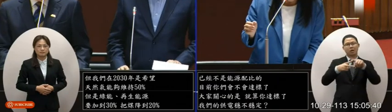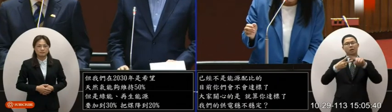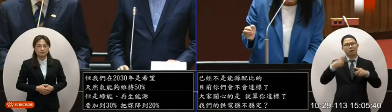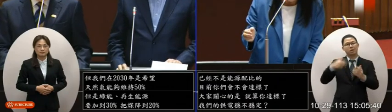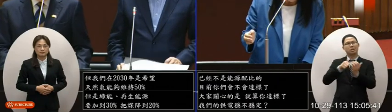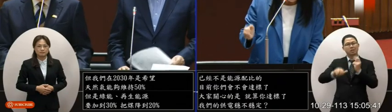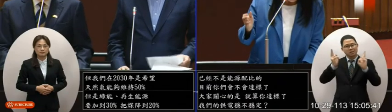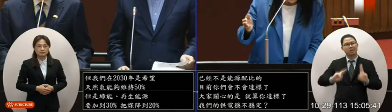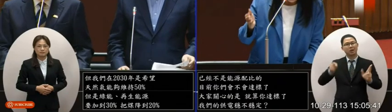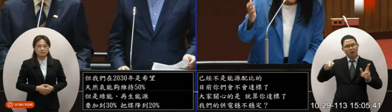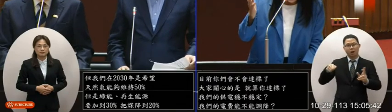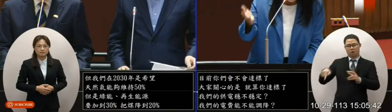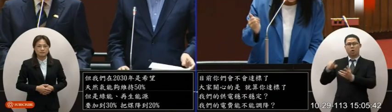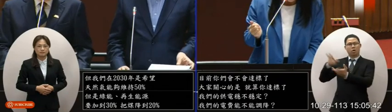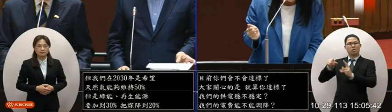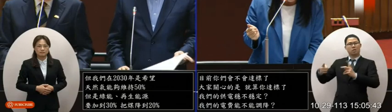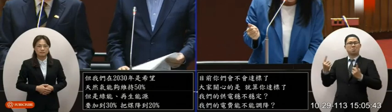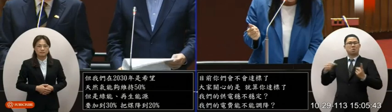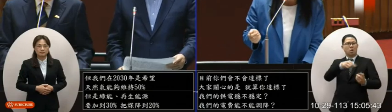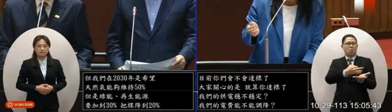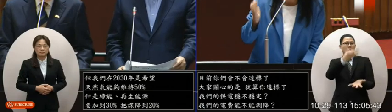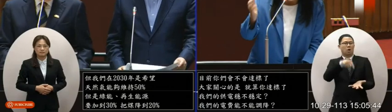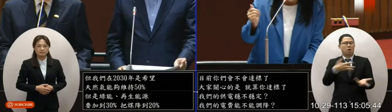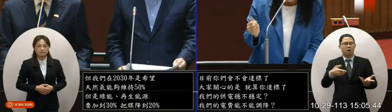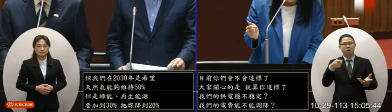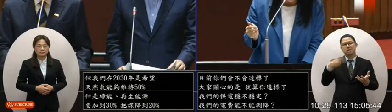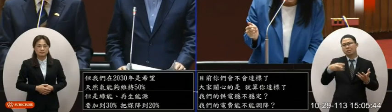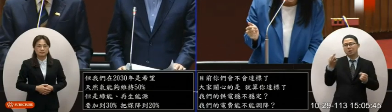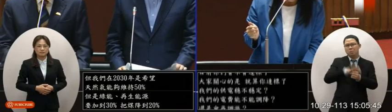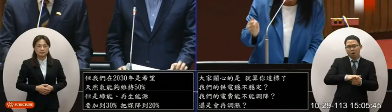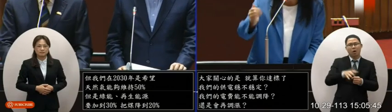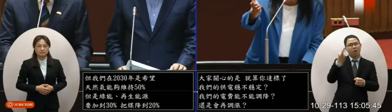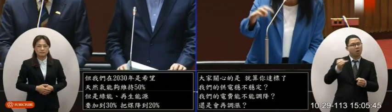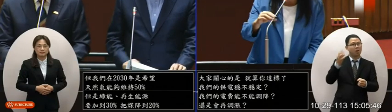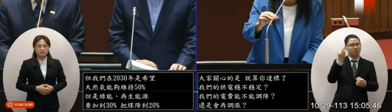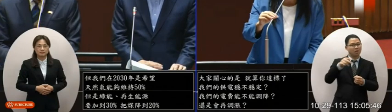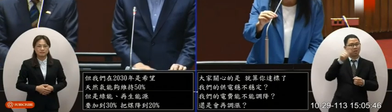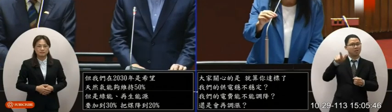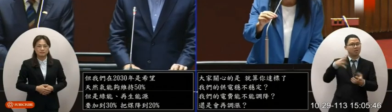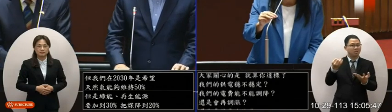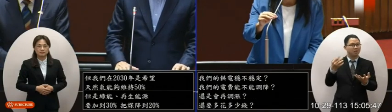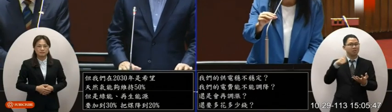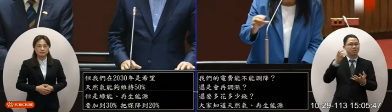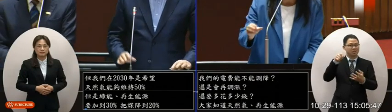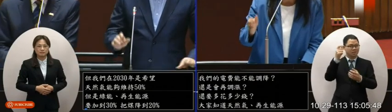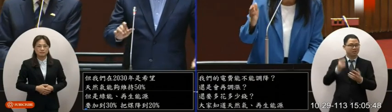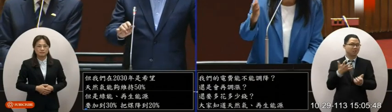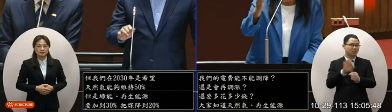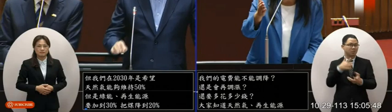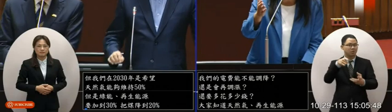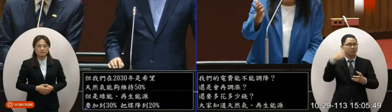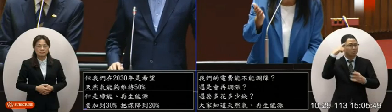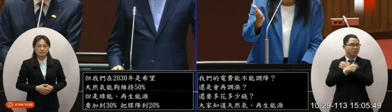貴那麼多那還要再預算補助嗎要再補幾千億呢這個這個你們有考慮過嗎請問院長